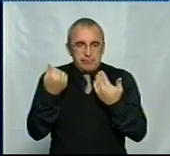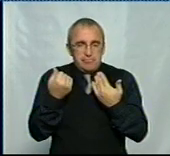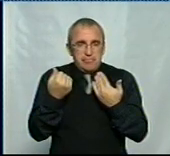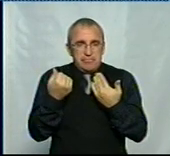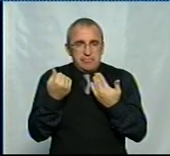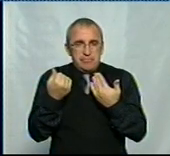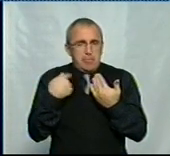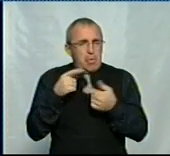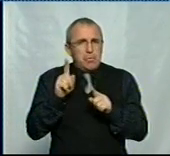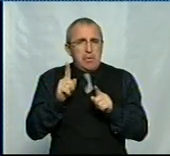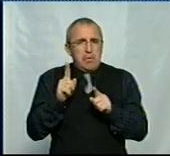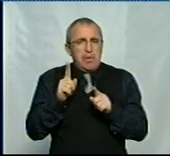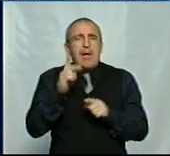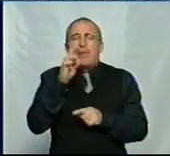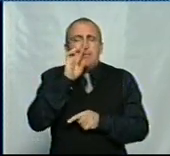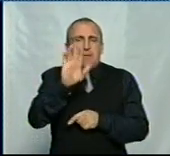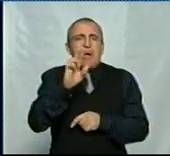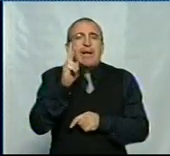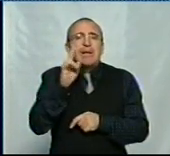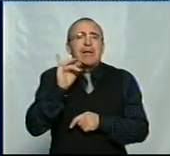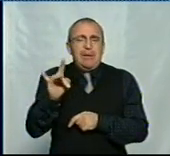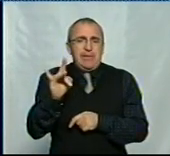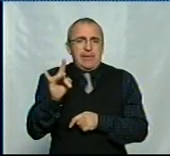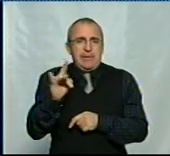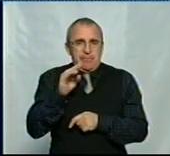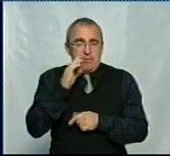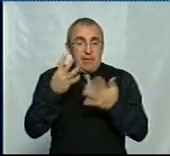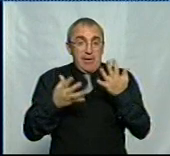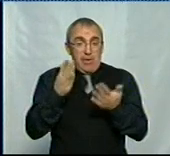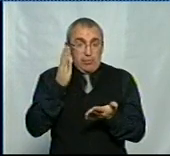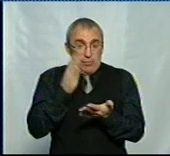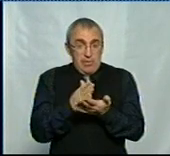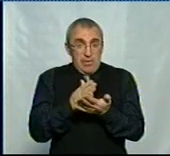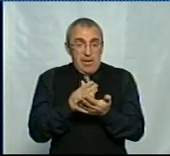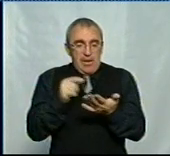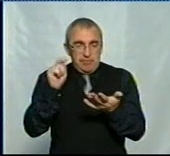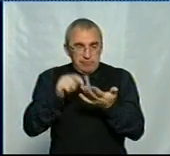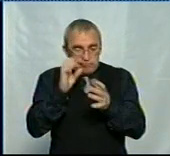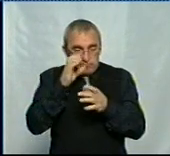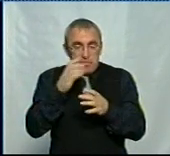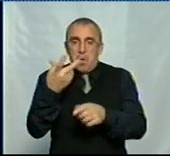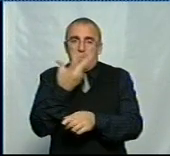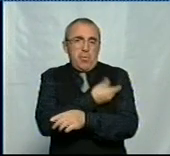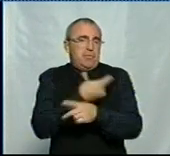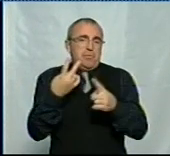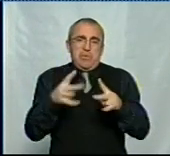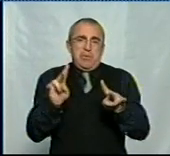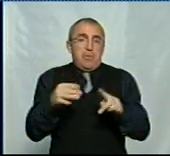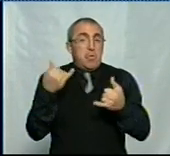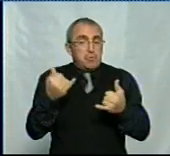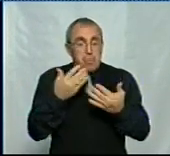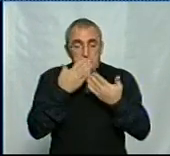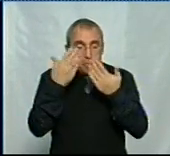Я щось не так кажу. А, на кір, перепрошую. На кір. Якщо є антитіла, тобто щеплення не потрібно. Сьогодні